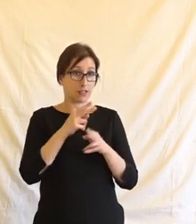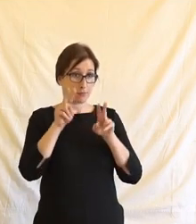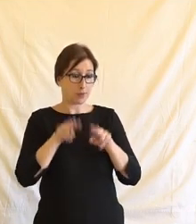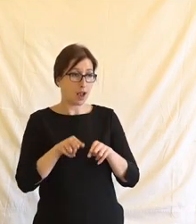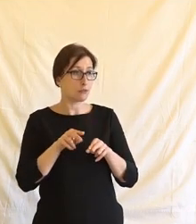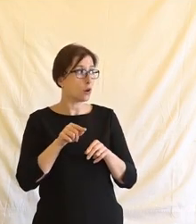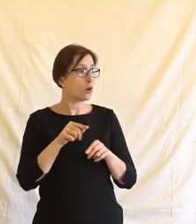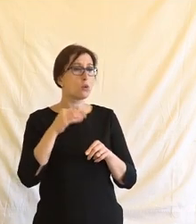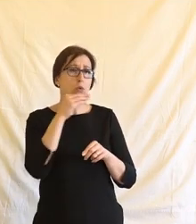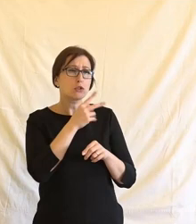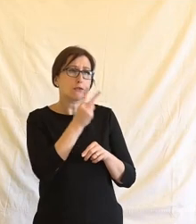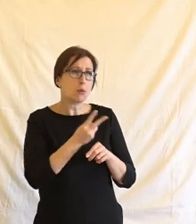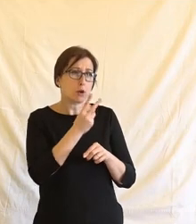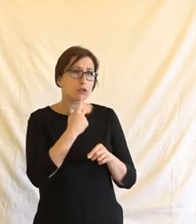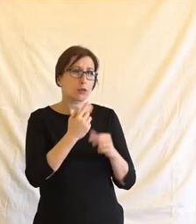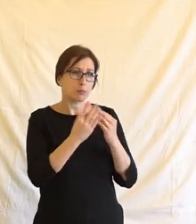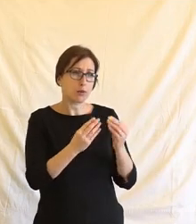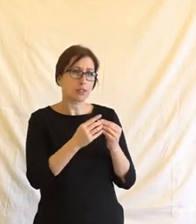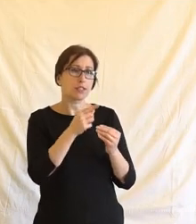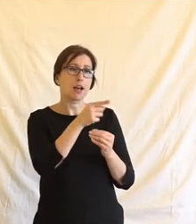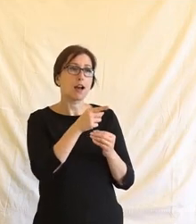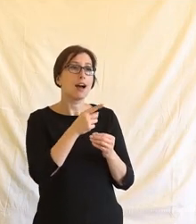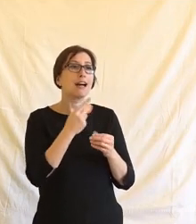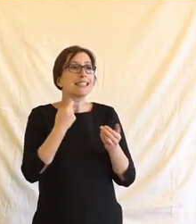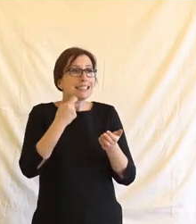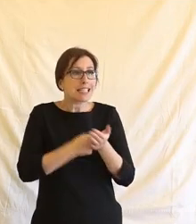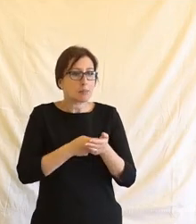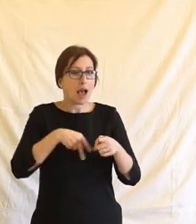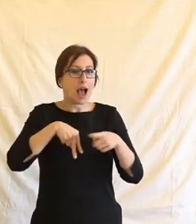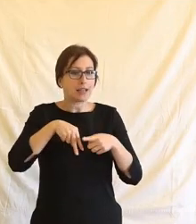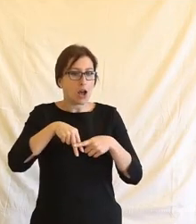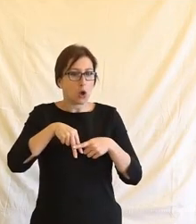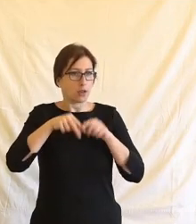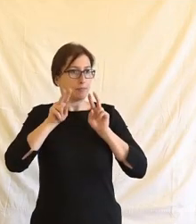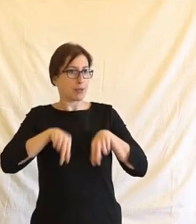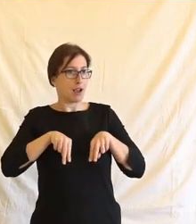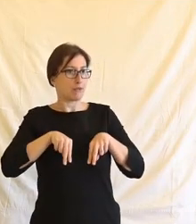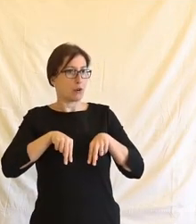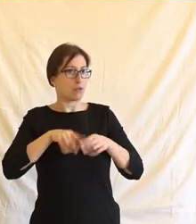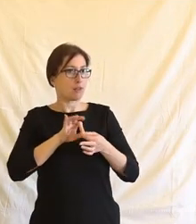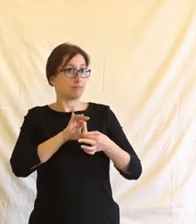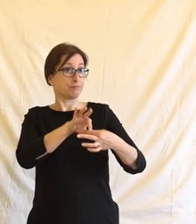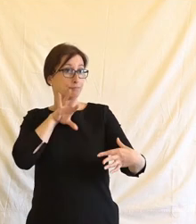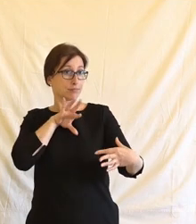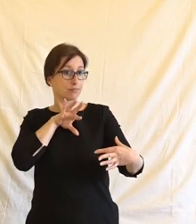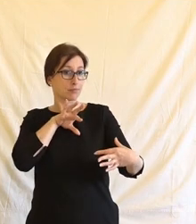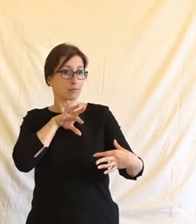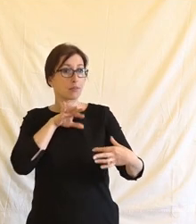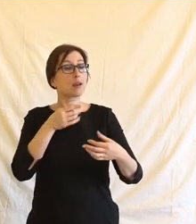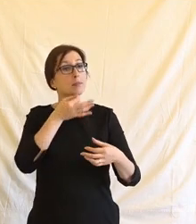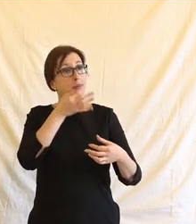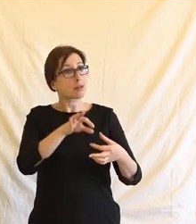zmínil Jan Vobořil, se někdy označuje jako právo na analog. A tam je otázka, jestli by měly existovat